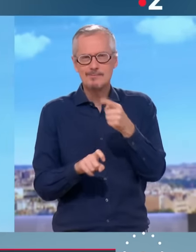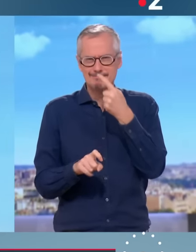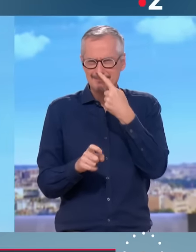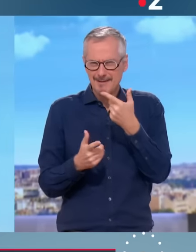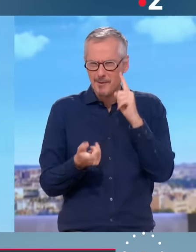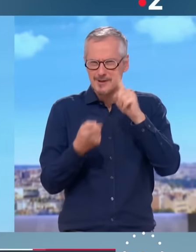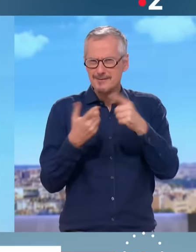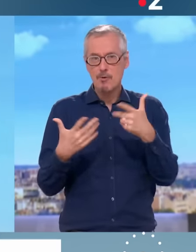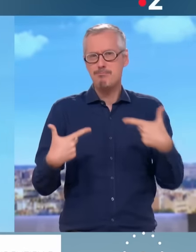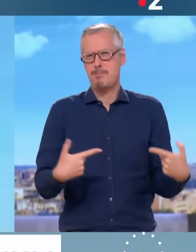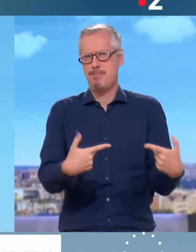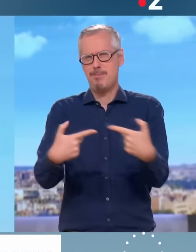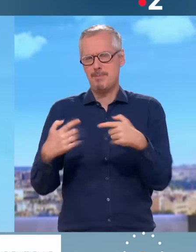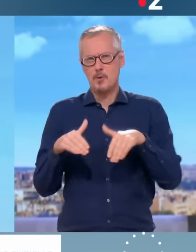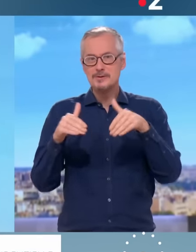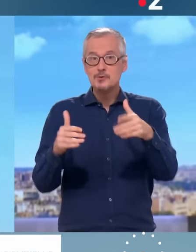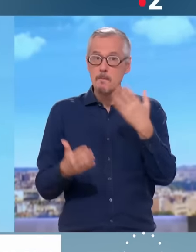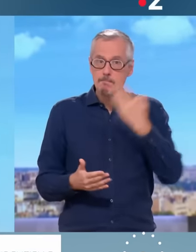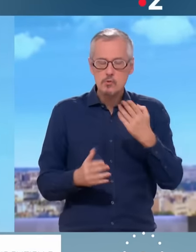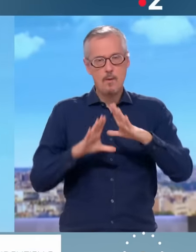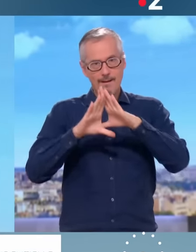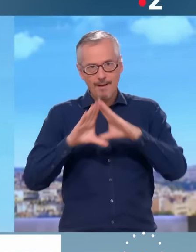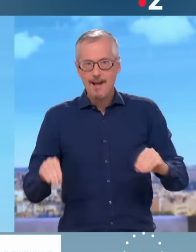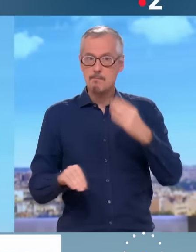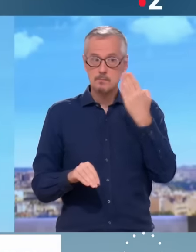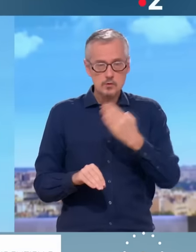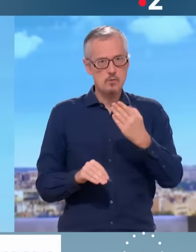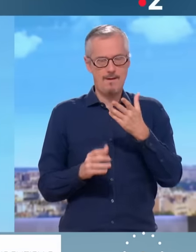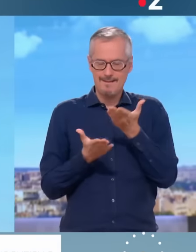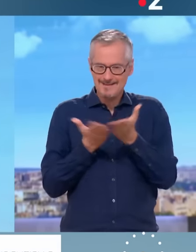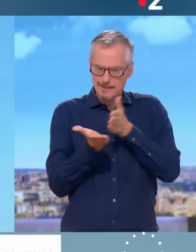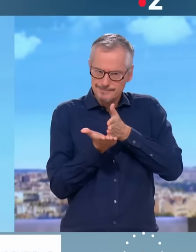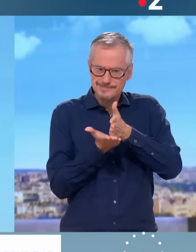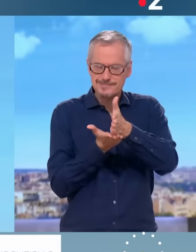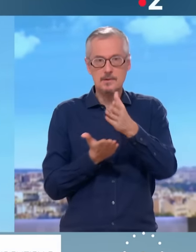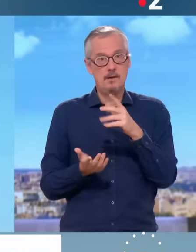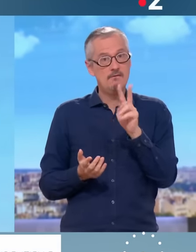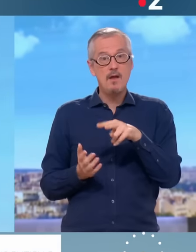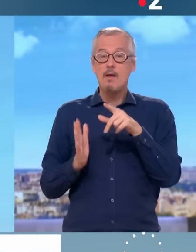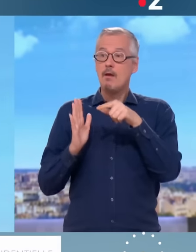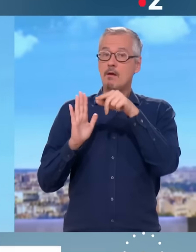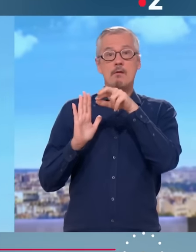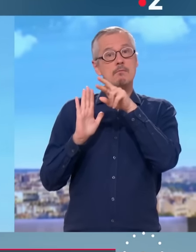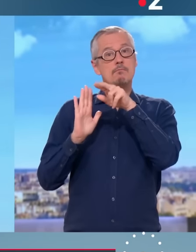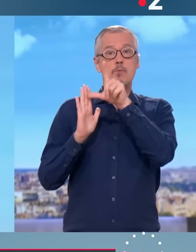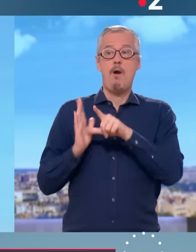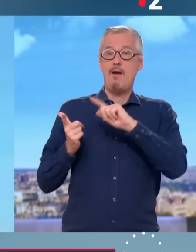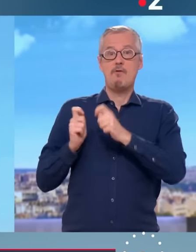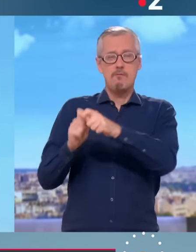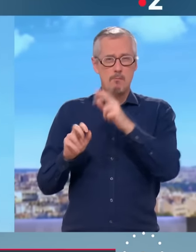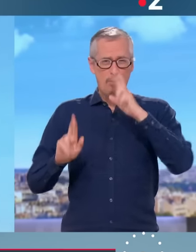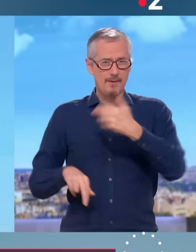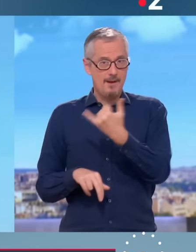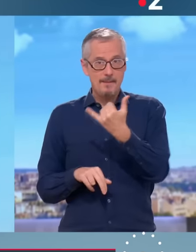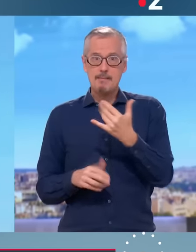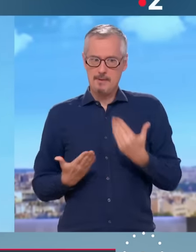Nous sommes secoués par de multiples réformes qui n'ont aucun sens. Nous avons peur de la hausse des prix aujourd'hui. Les jeunes, en particulier, sont